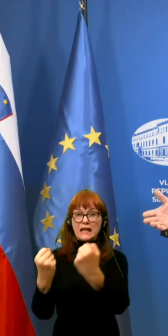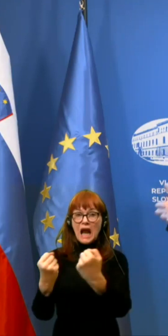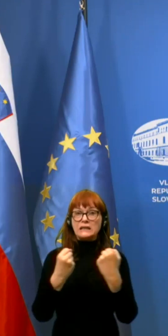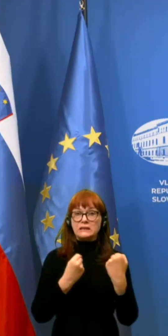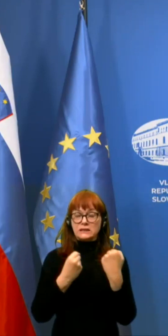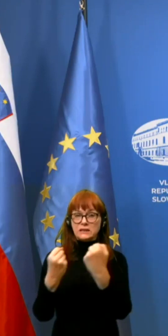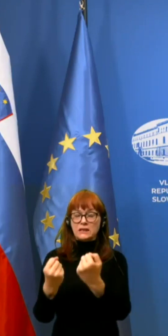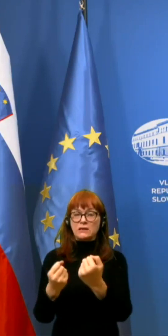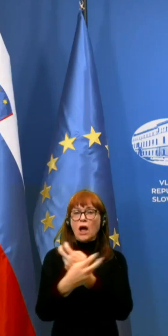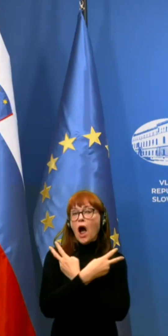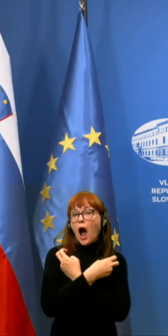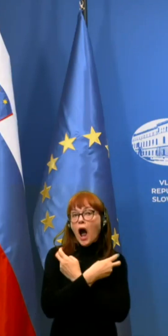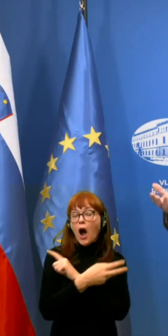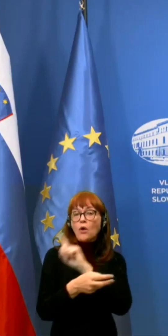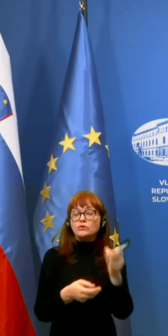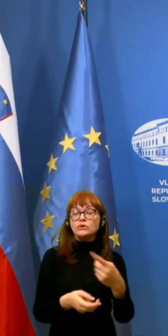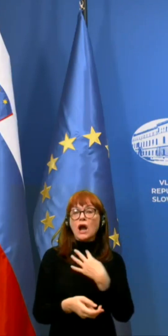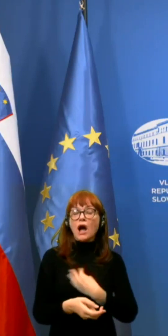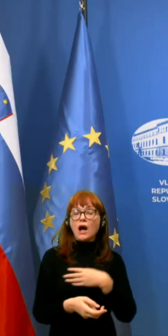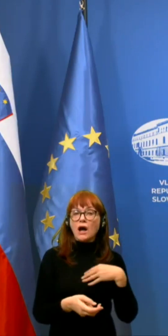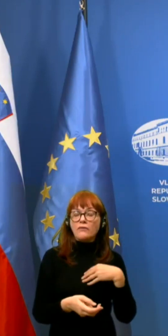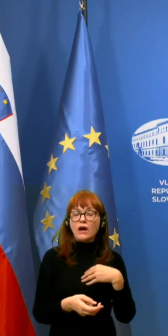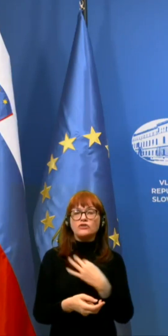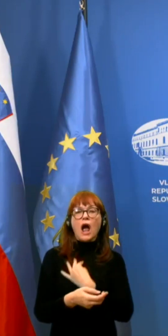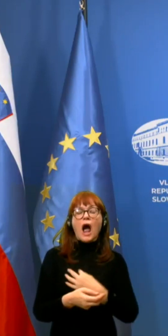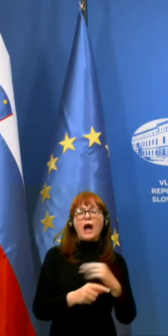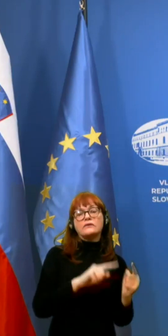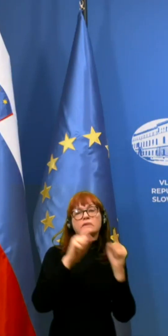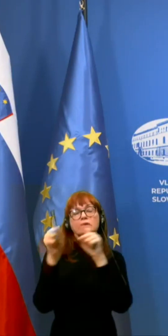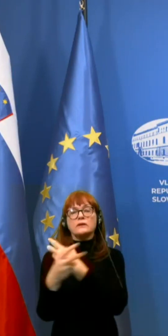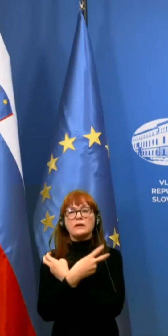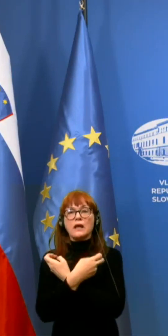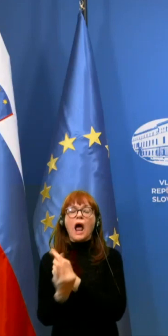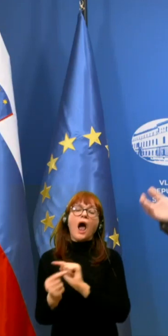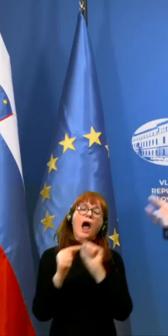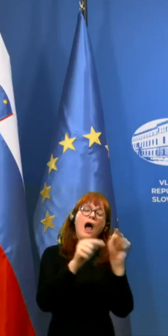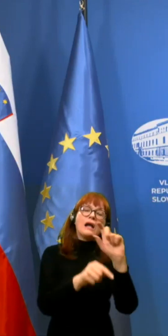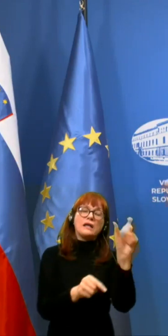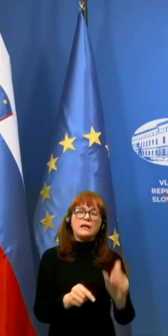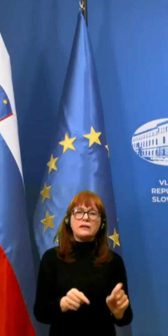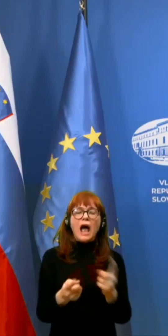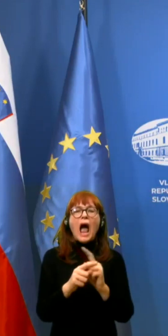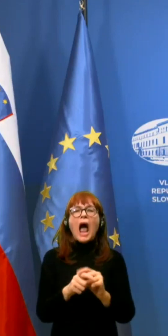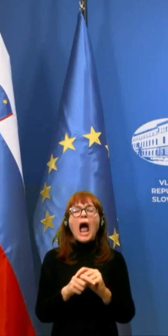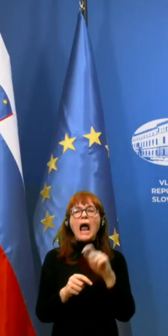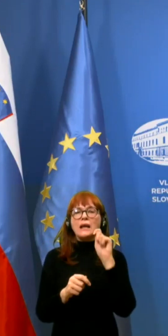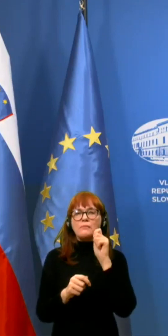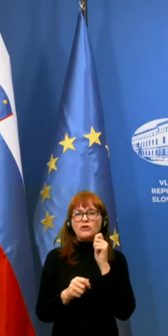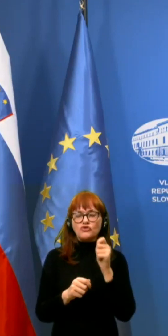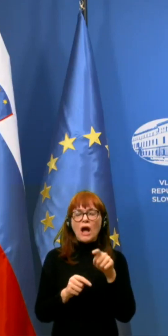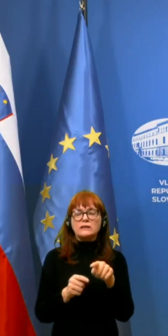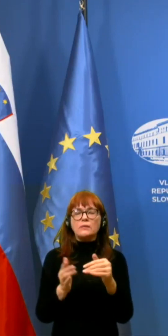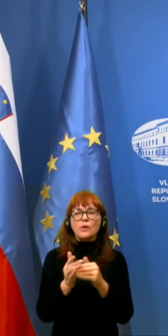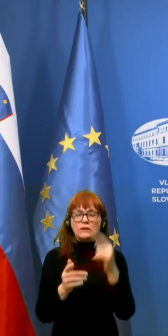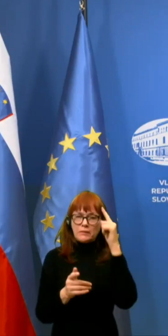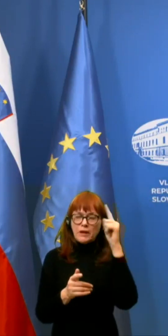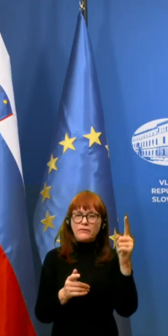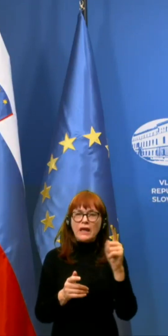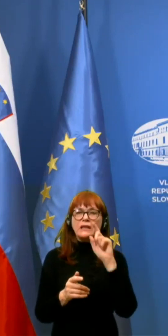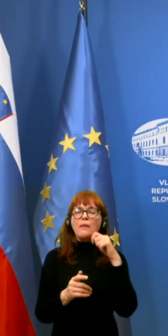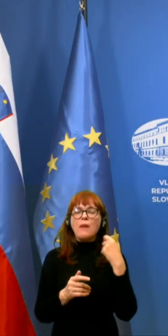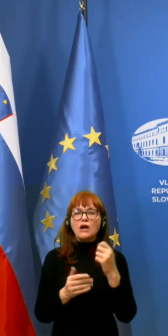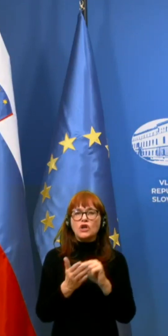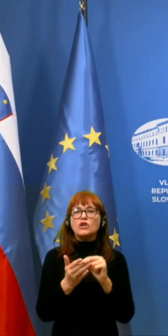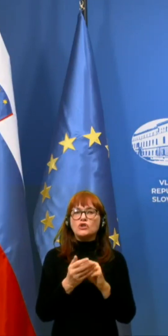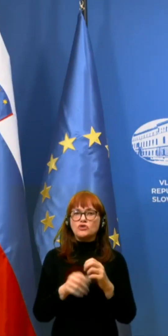z Avsterije na Hrvaško, bodi si z Hrvaške v obratni smeri, ali pa v Italijo, ali pa na Mačarsko, čeprav je tam potrebno veda, da so Mačari že uvedli